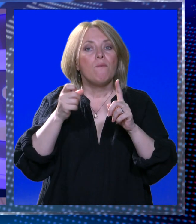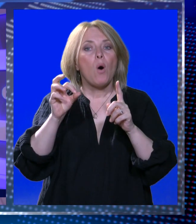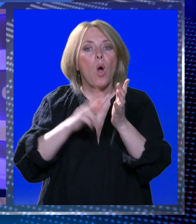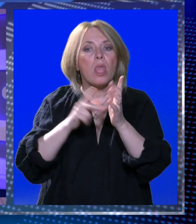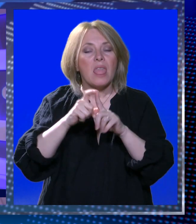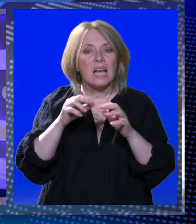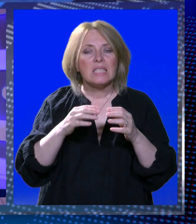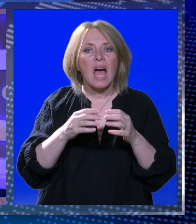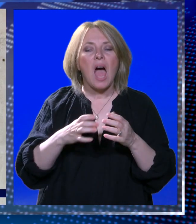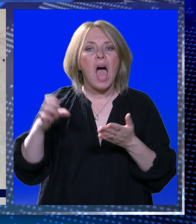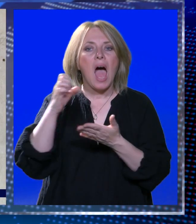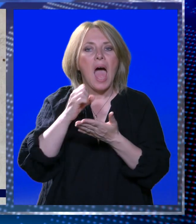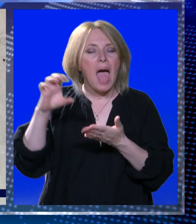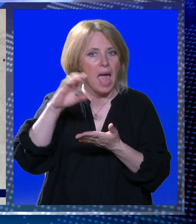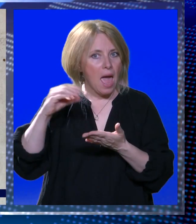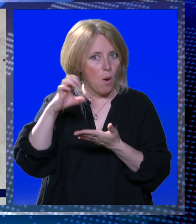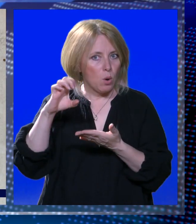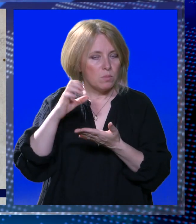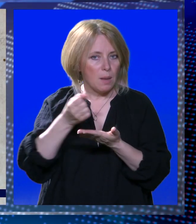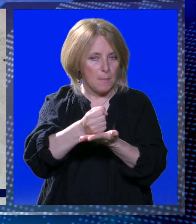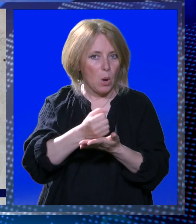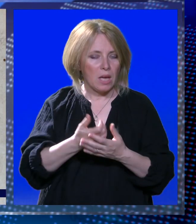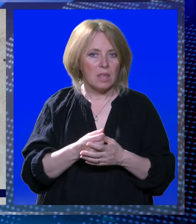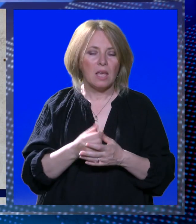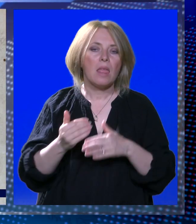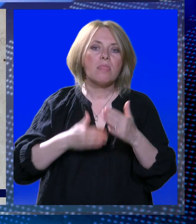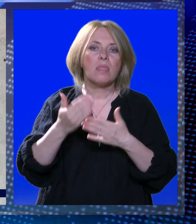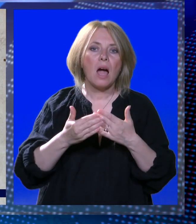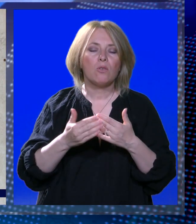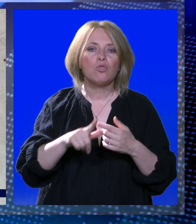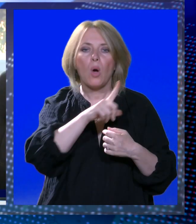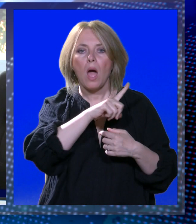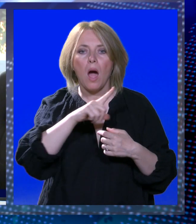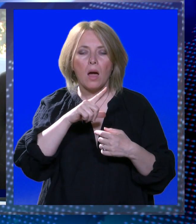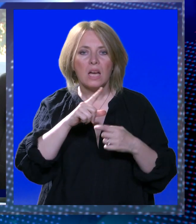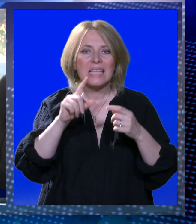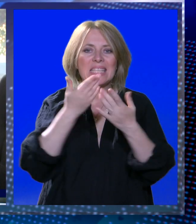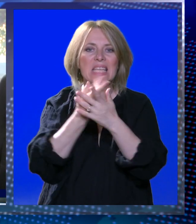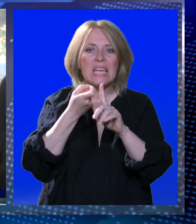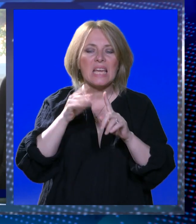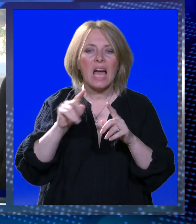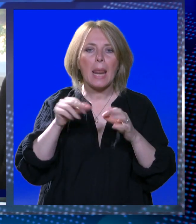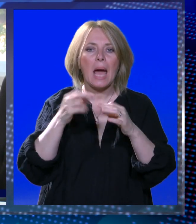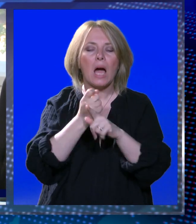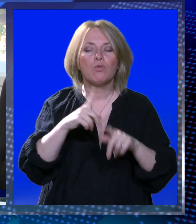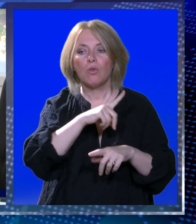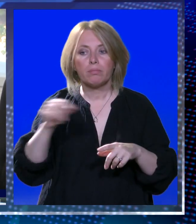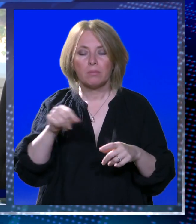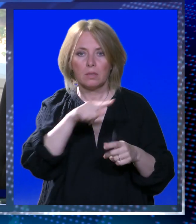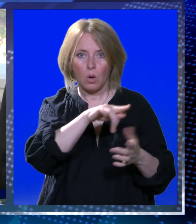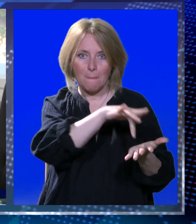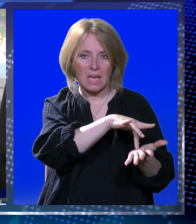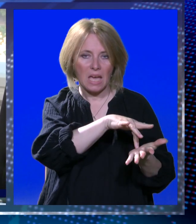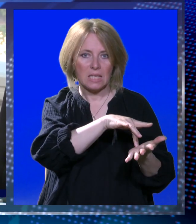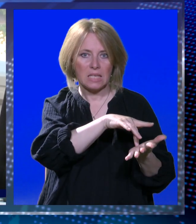dok se naraspiše natječaj. I to nakon što je tu poziciju napustila Zrinka Raguš, koja odlazi u Zagreb na funkciju državne tajnice u Ministarstvu